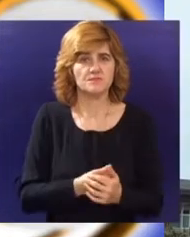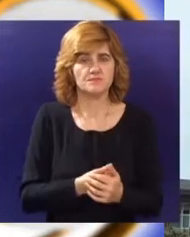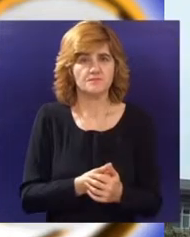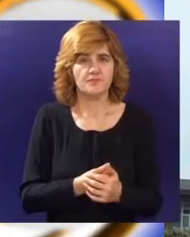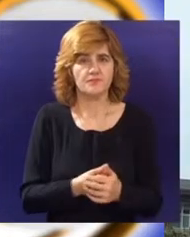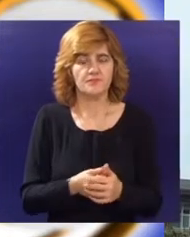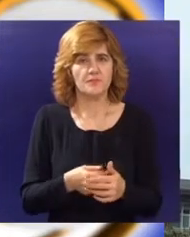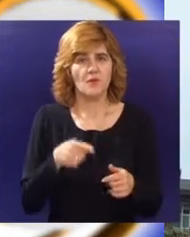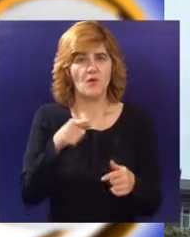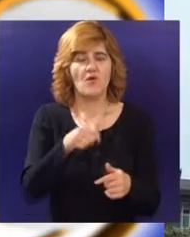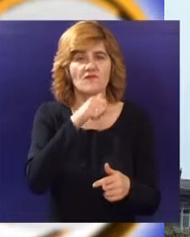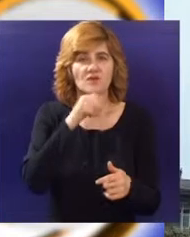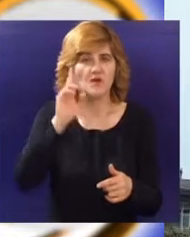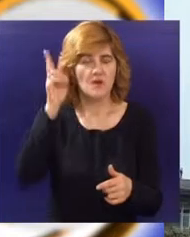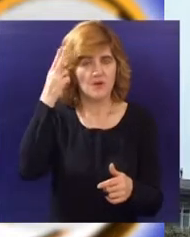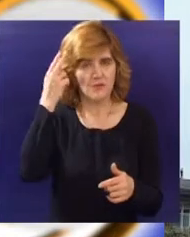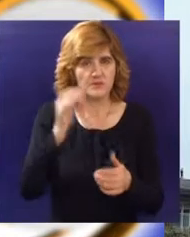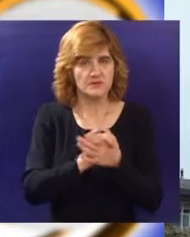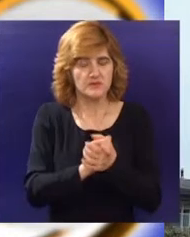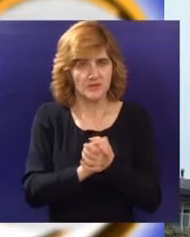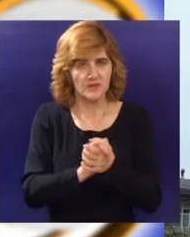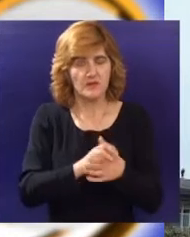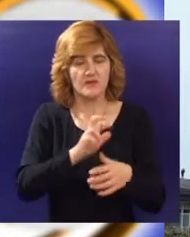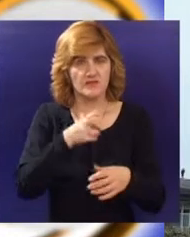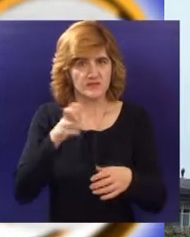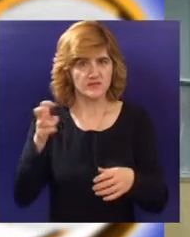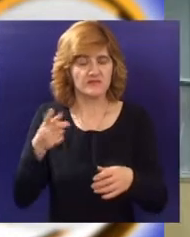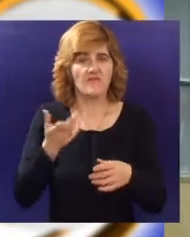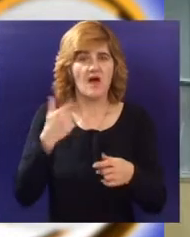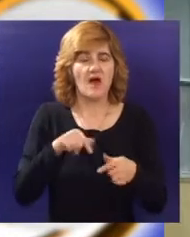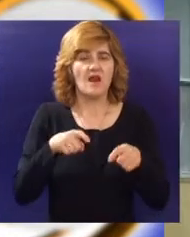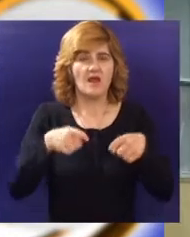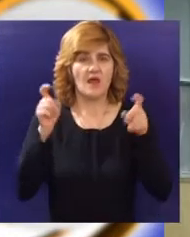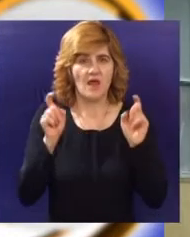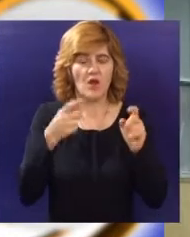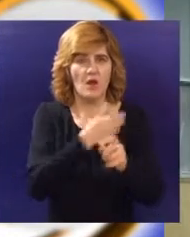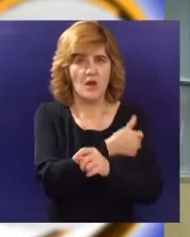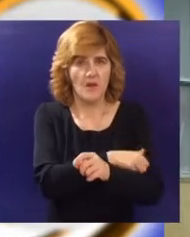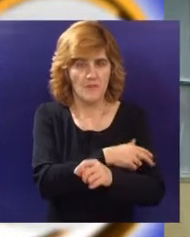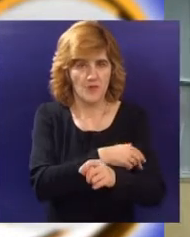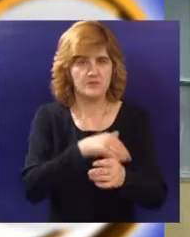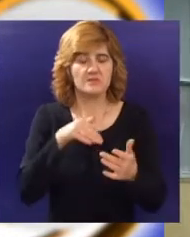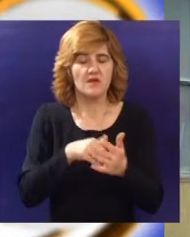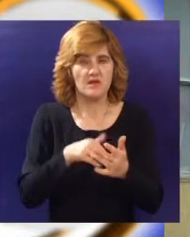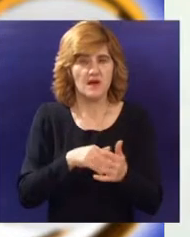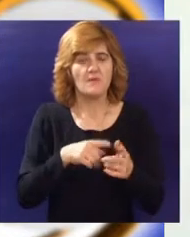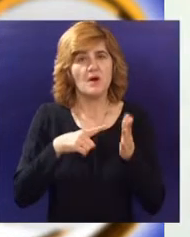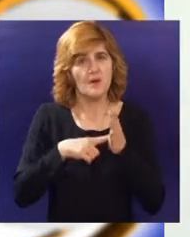Pored projekta u okviru IPA preko granične sradnje sa Mađarskom koji će sprovesti odeljenje ginekologije, novina će biti i na odeljenju reanimacije.